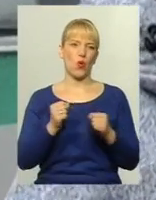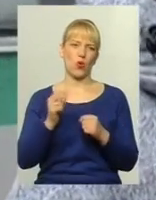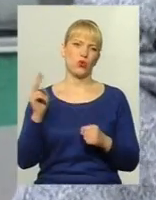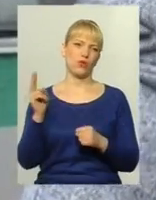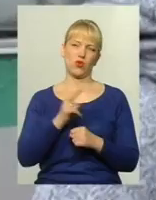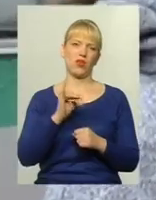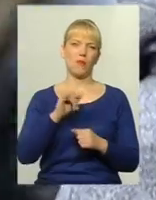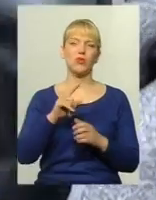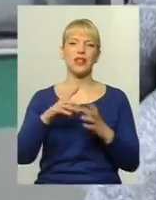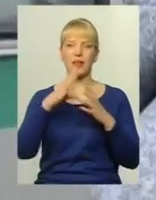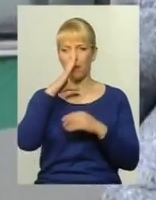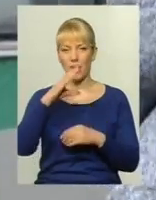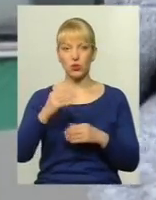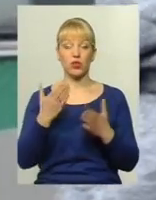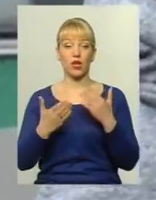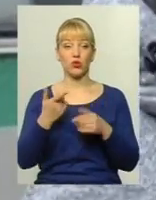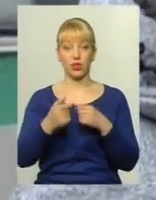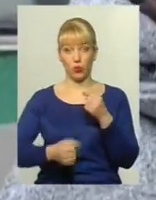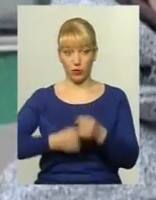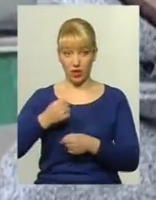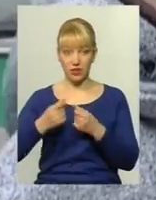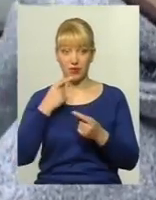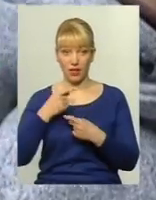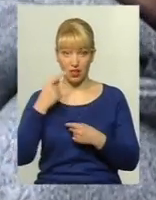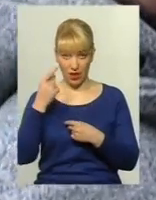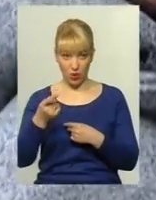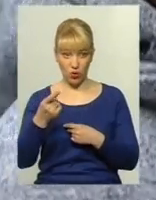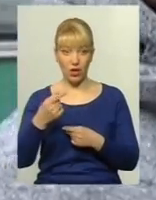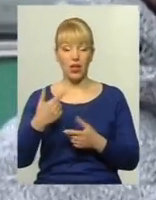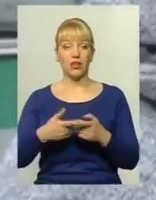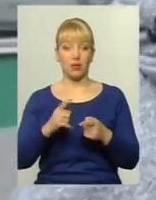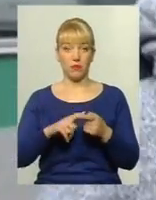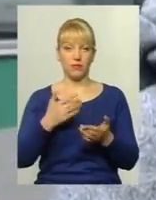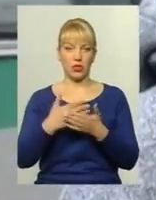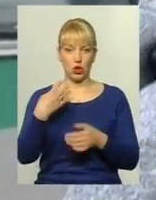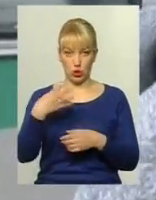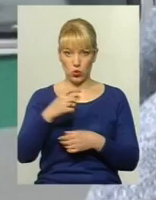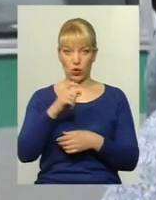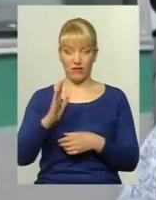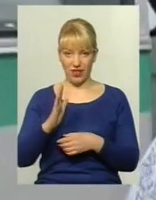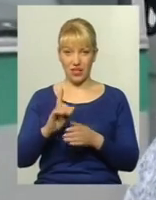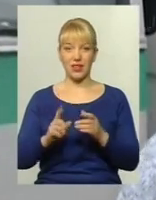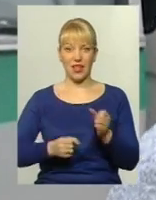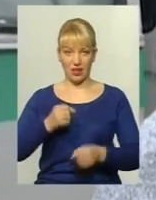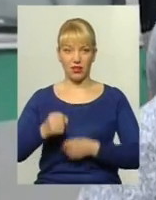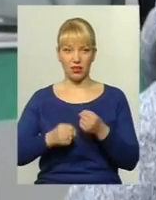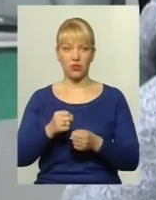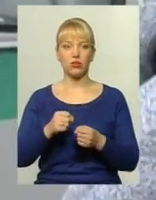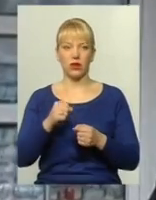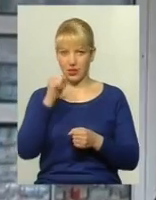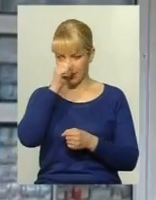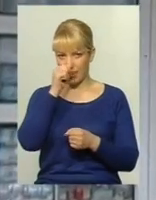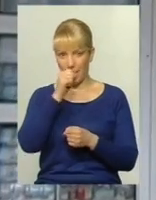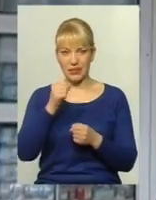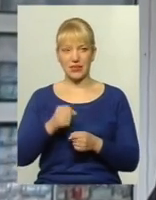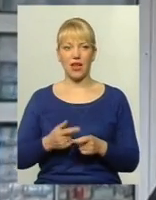і в маршрутках, тому що якщо ти, наприклад, добираєшся десь далеко То досить таки, якщо їдеш хвилин 40 чи годину, то можна добре замерзнути